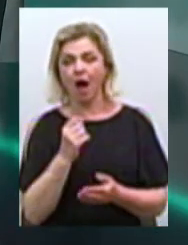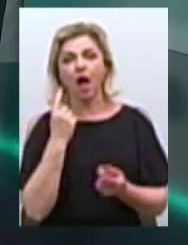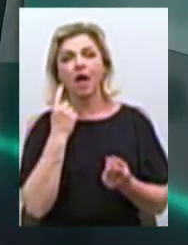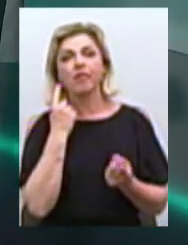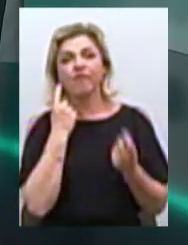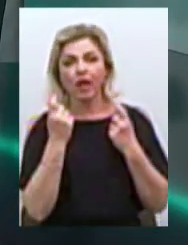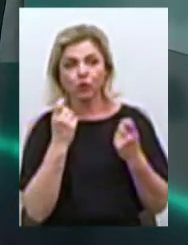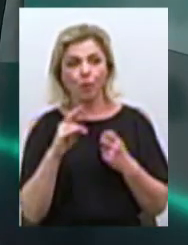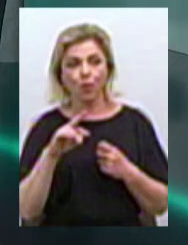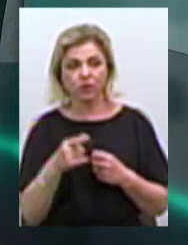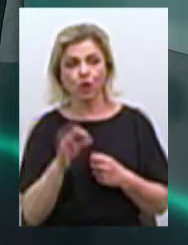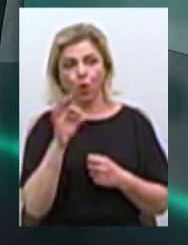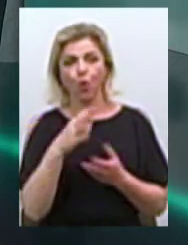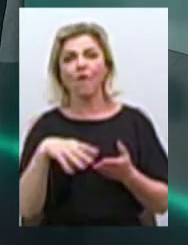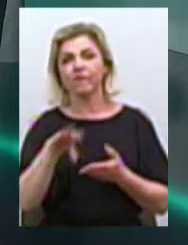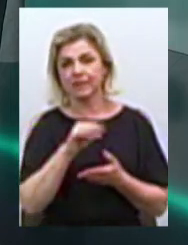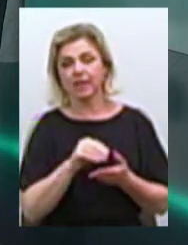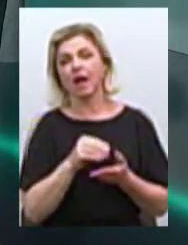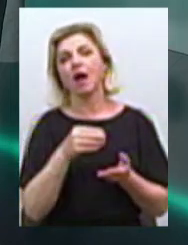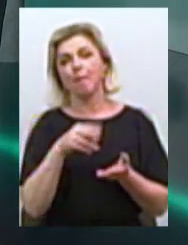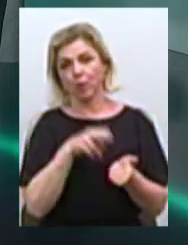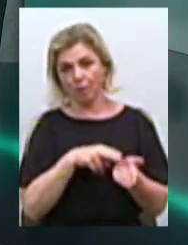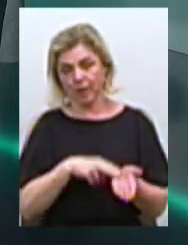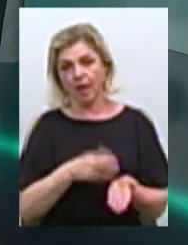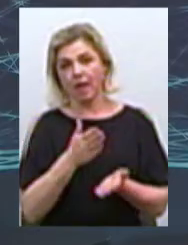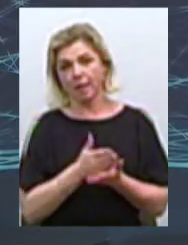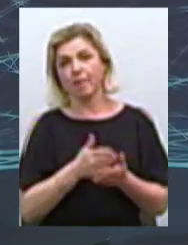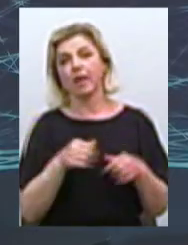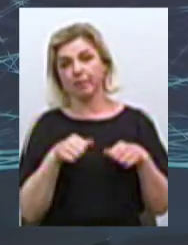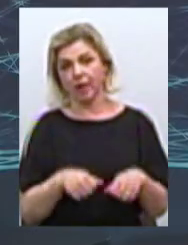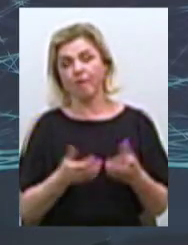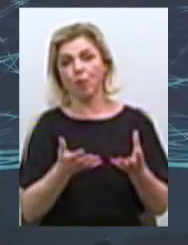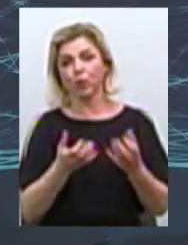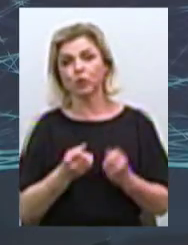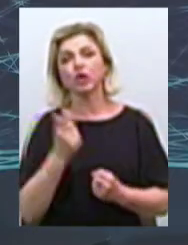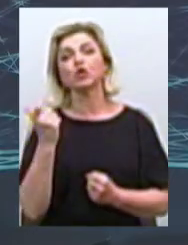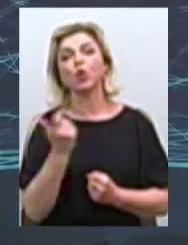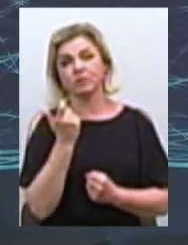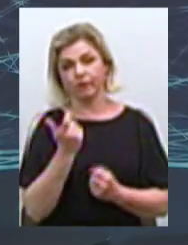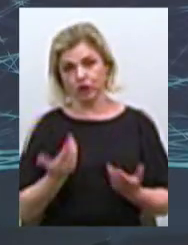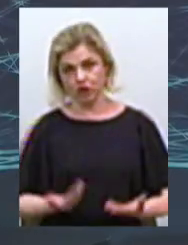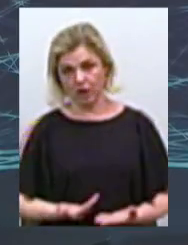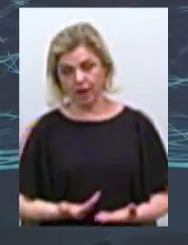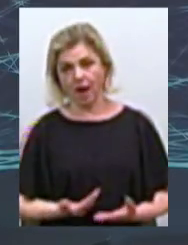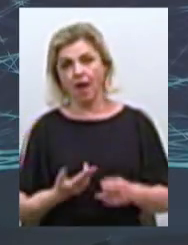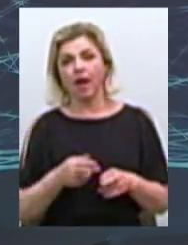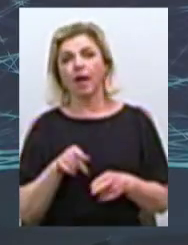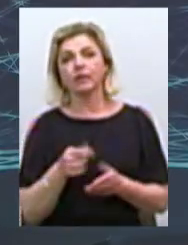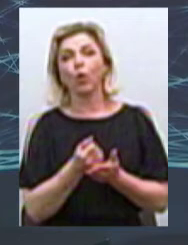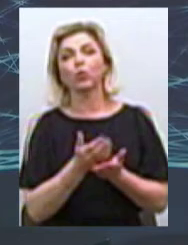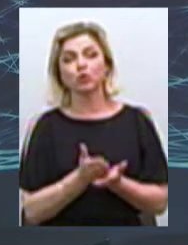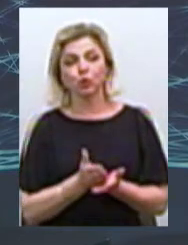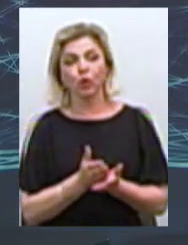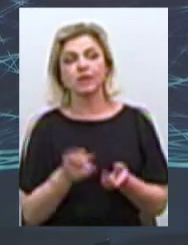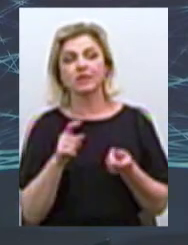всіх зарегистрованних за адресом. Імеє право получить собственник жилья. Опять же, ця услуга, по сути,